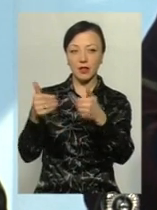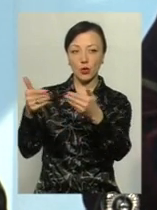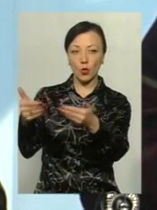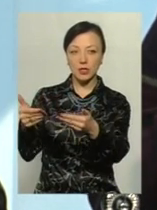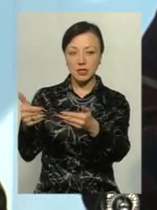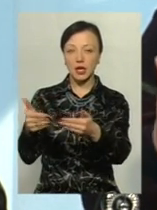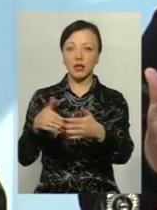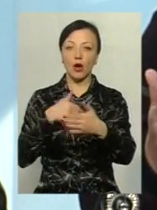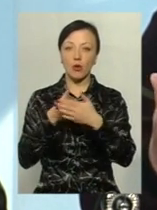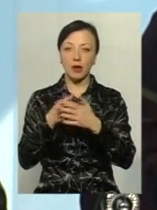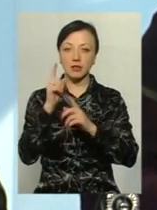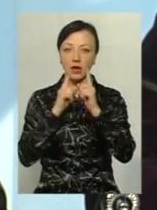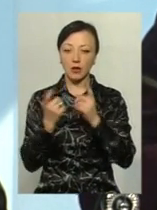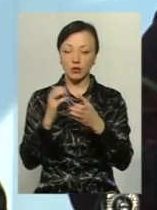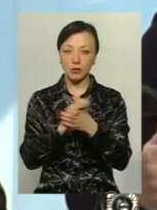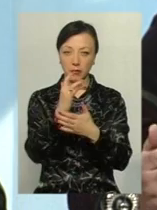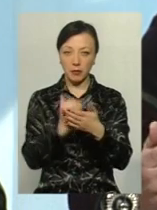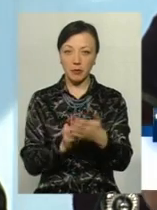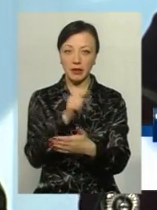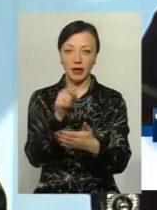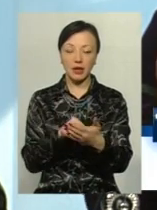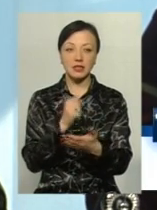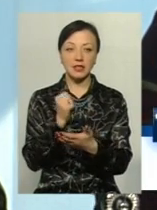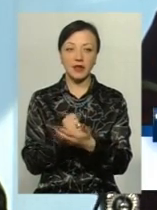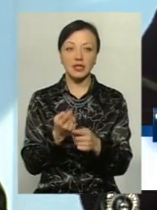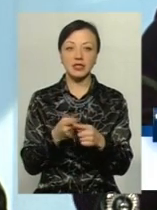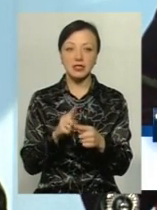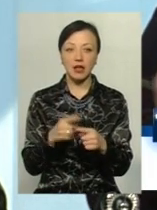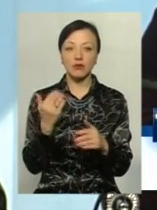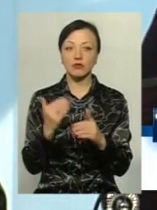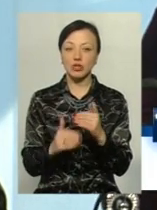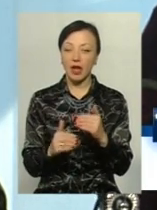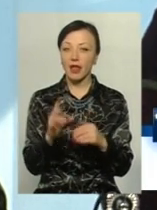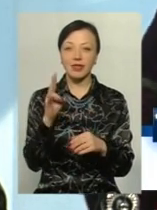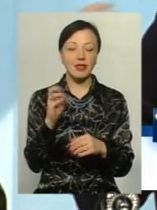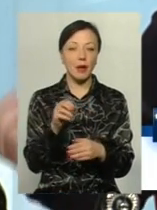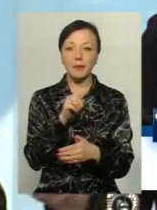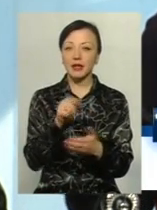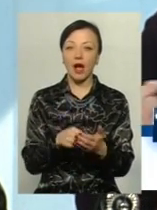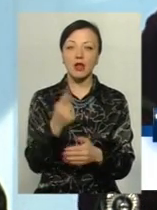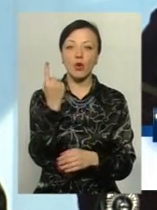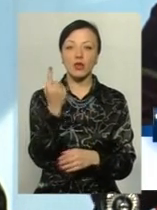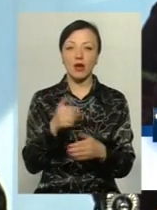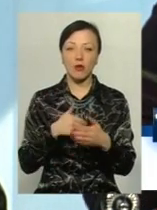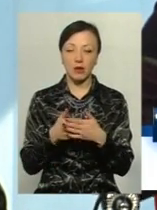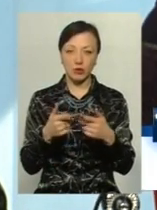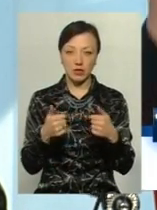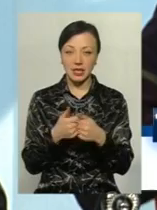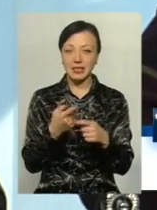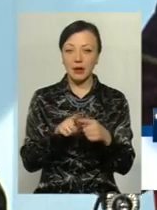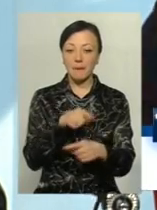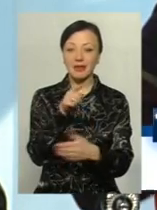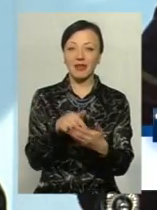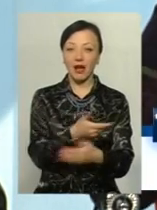Громадська рада вже ознайомиться з тими питаннями і вона її вже затверджує. Тобто це вже не питання якоїсь однієї громадської організації, це вже питання